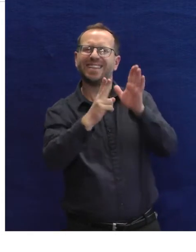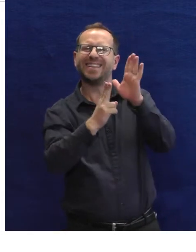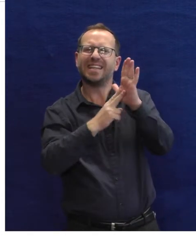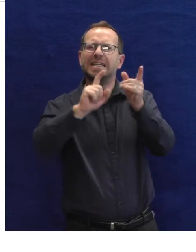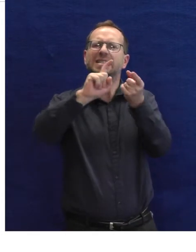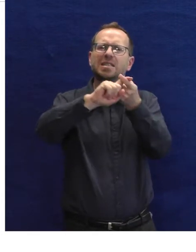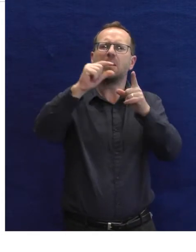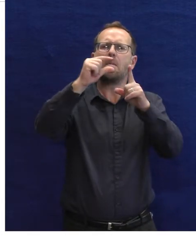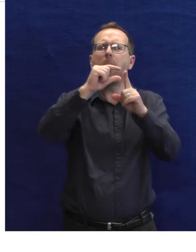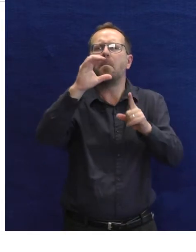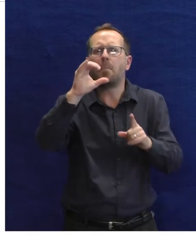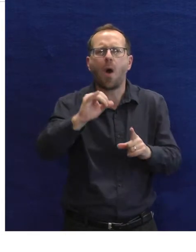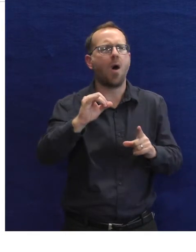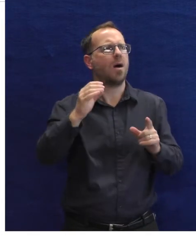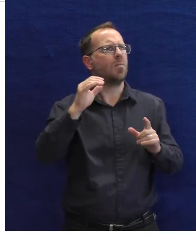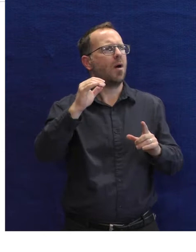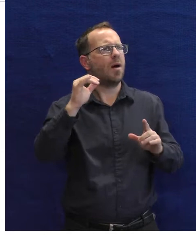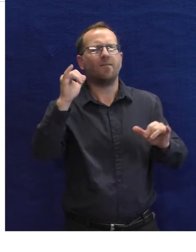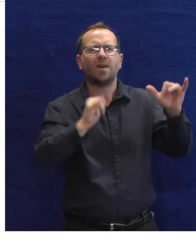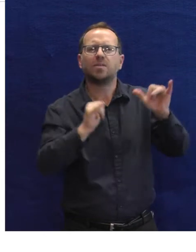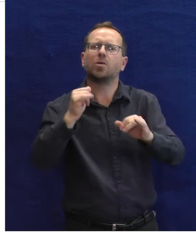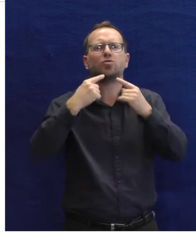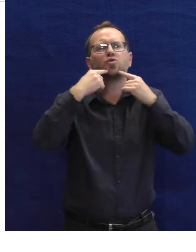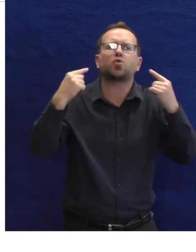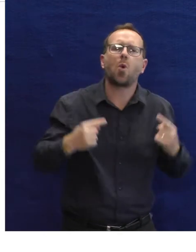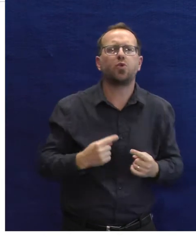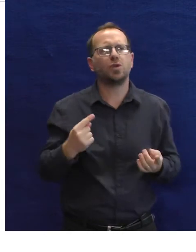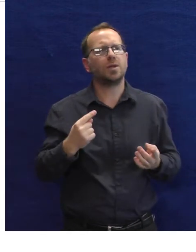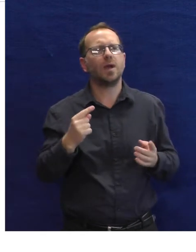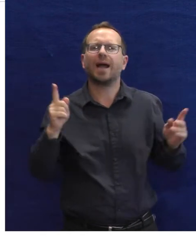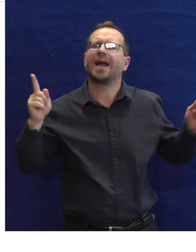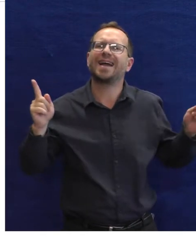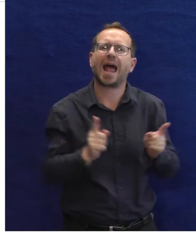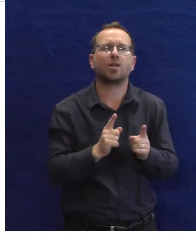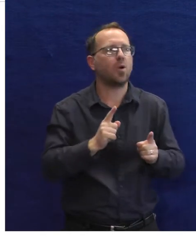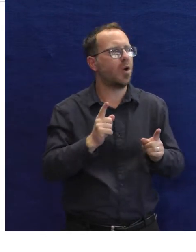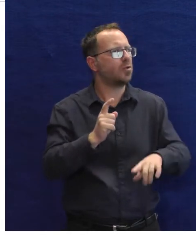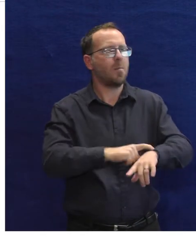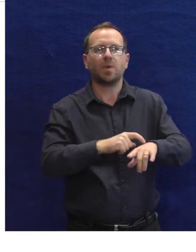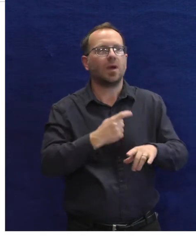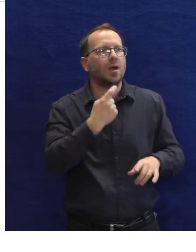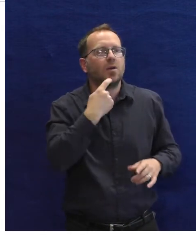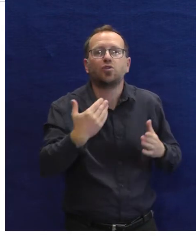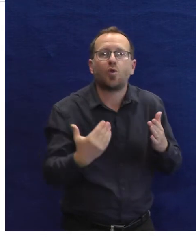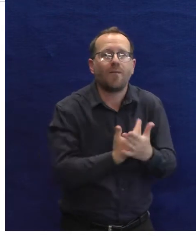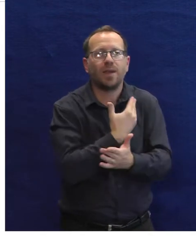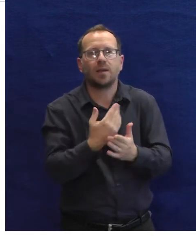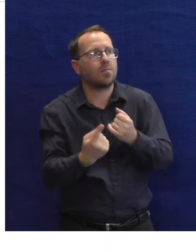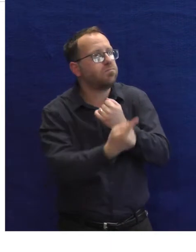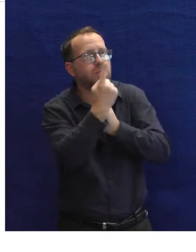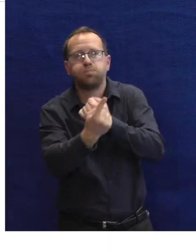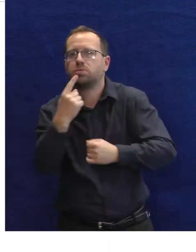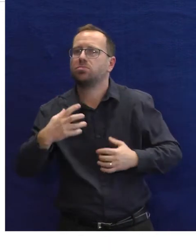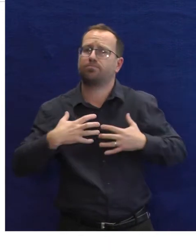pohybují kolem Agory a InSpa, tak jsou ti notoričtí zkoušeči. Takže cokoliv